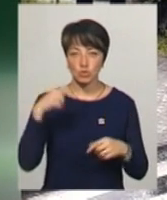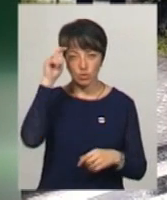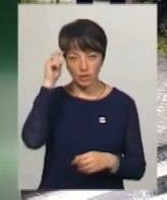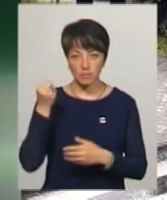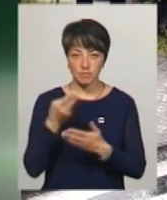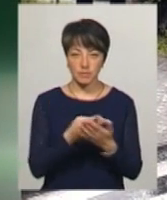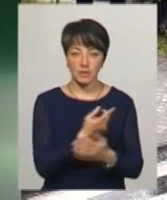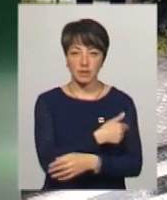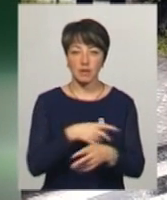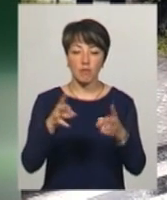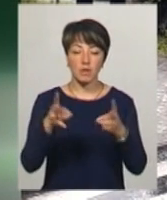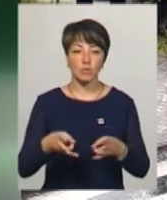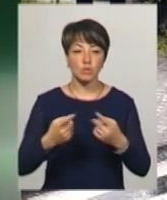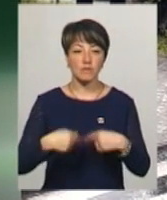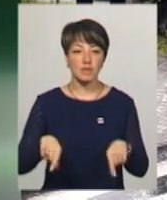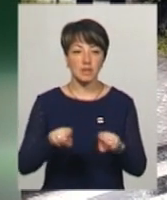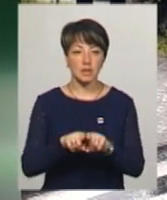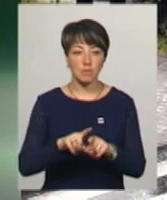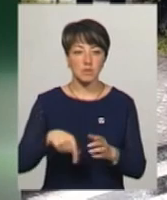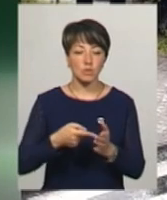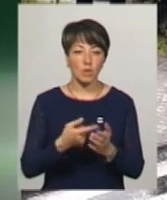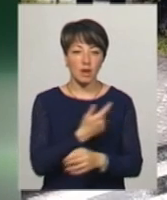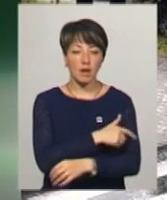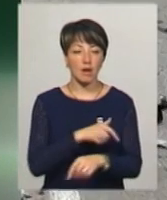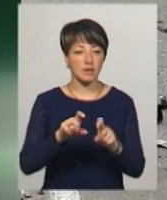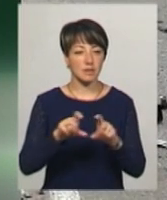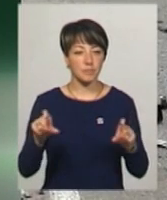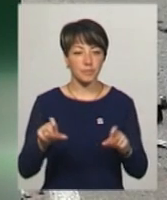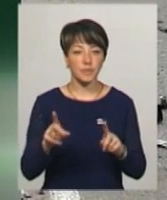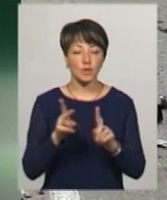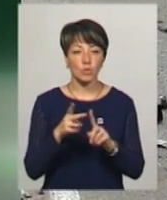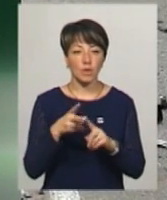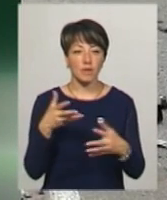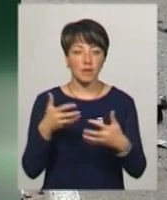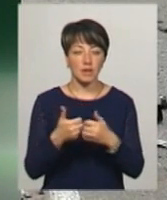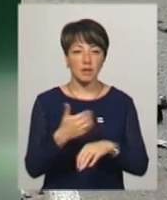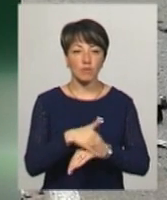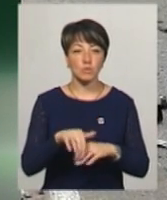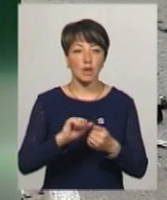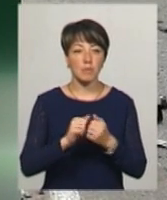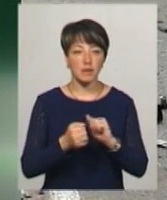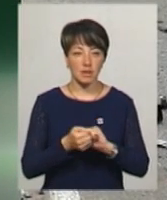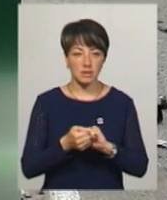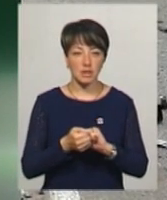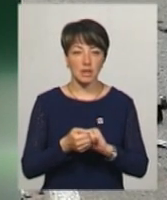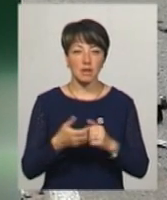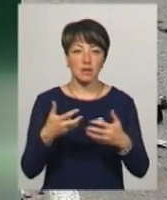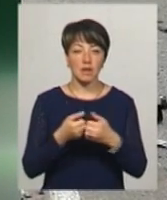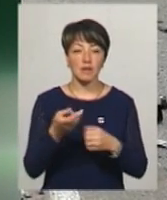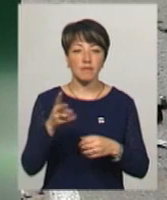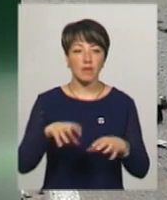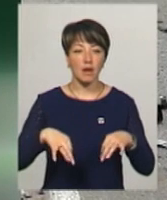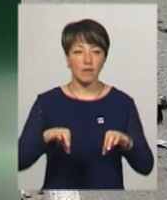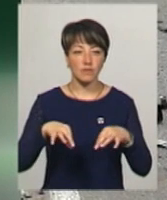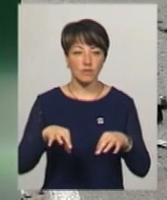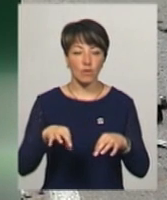ушпиталили до травматологічного відділення Хмельницької міської лікарні. Друга ДТП сталась на вулиці Кам'янецькій. Там зіткнулись дві автівки.